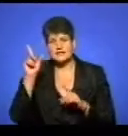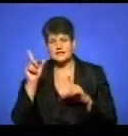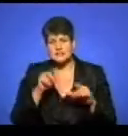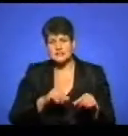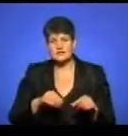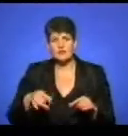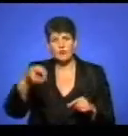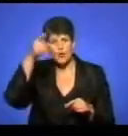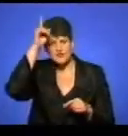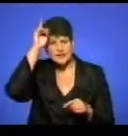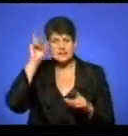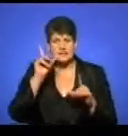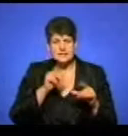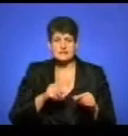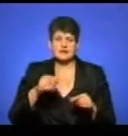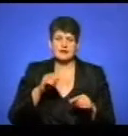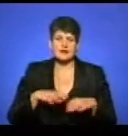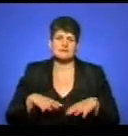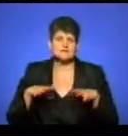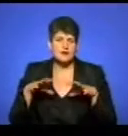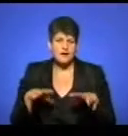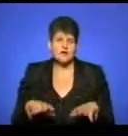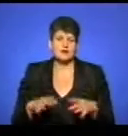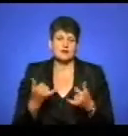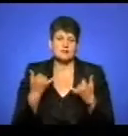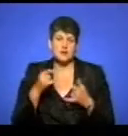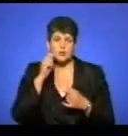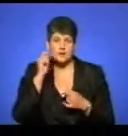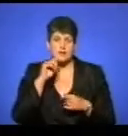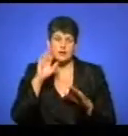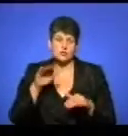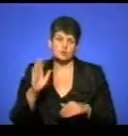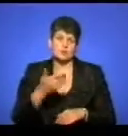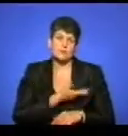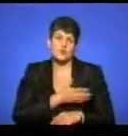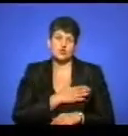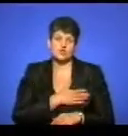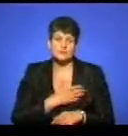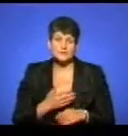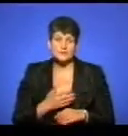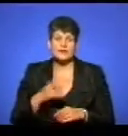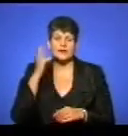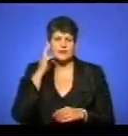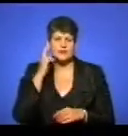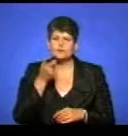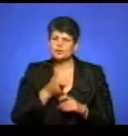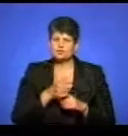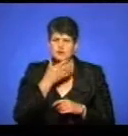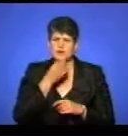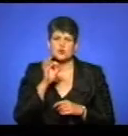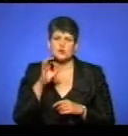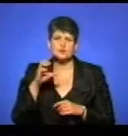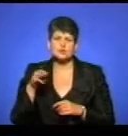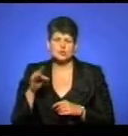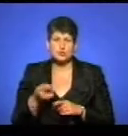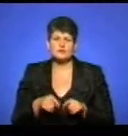країнами Європи, а також Австралією. А зараз Україна, а потім Польща. Київ дуже гарний. Я думаю, Острог теж